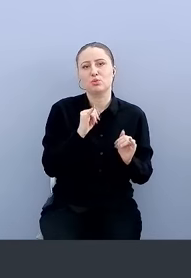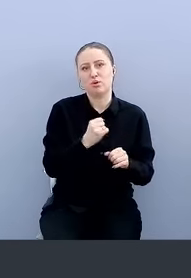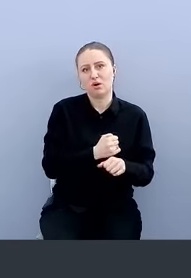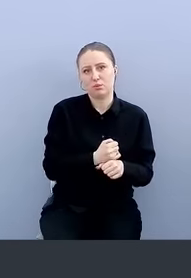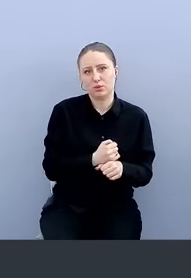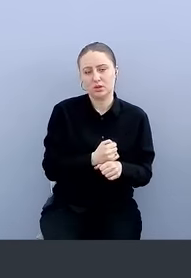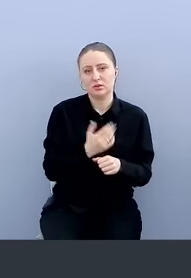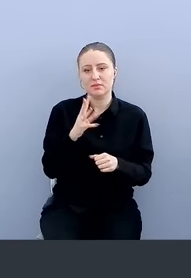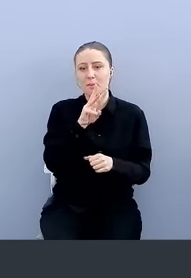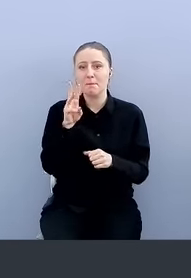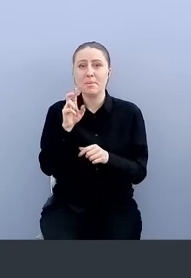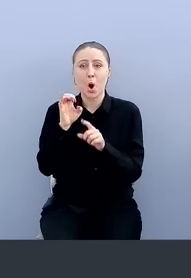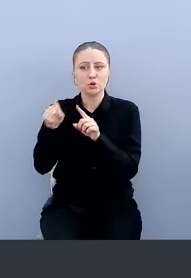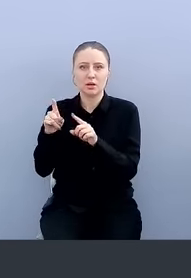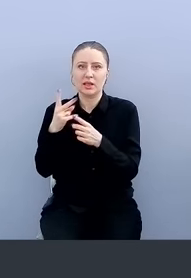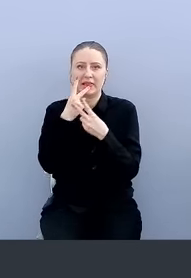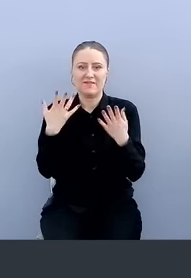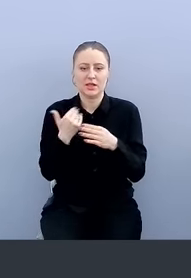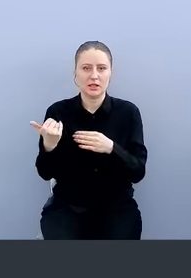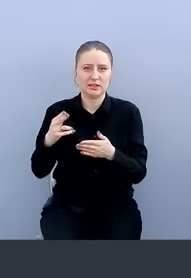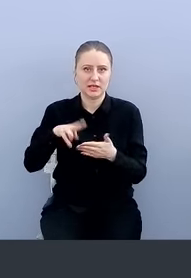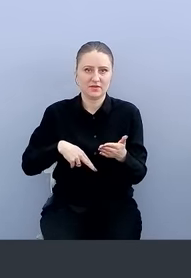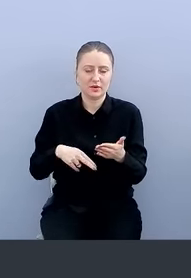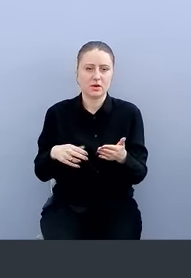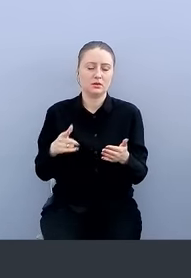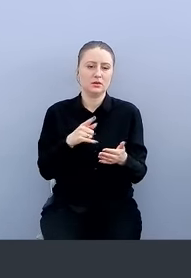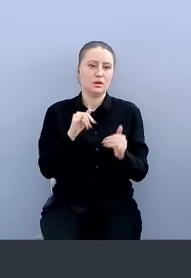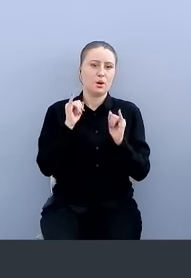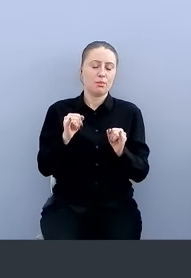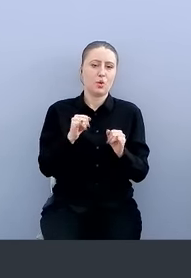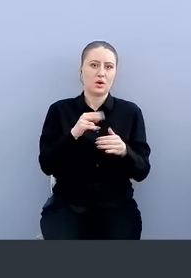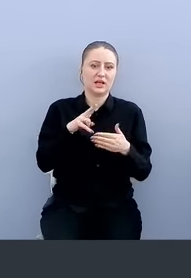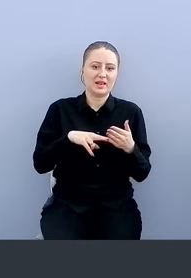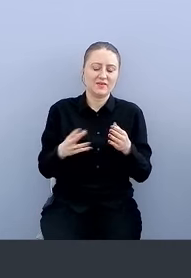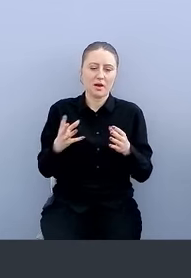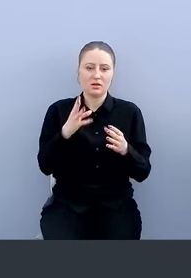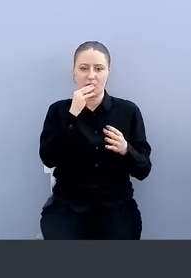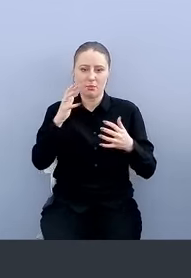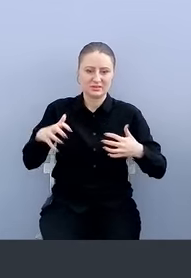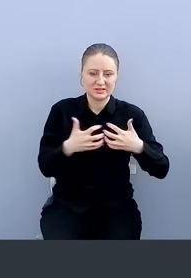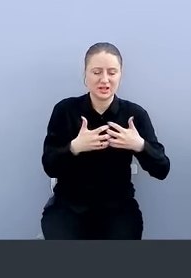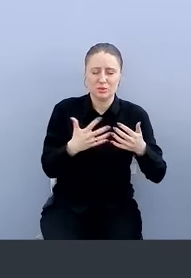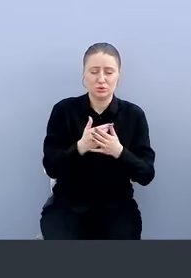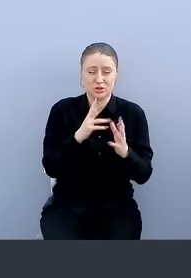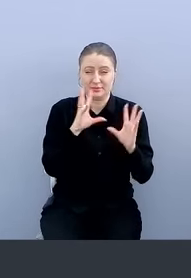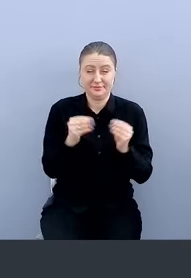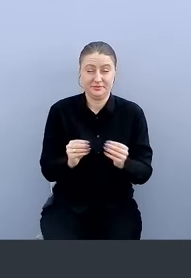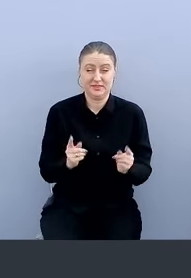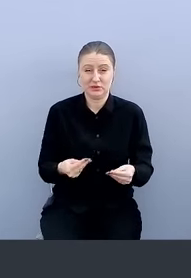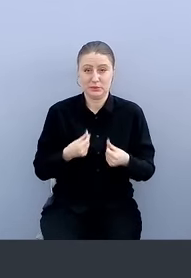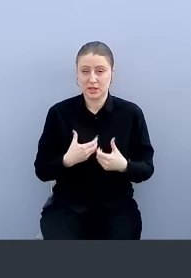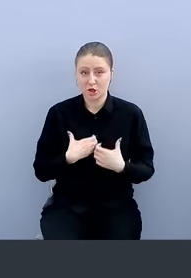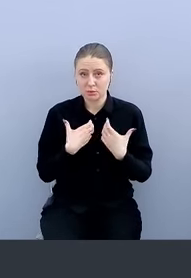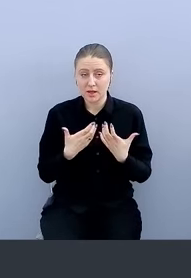браузер не видит сертификаты, плохо кладутся там сертификаты и так далее. Ну, кошмар, короче. В итоге